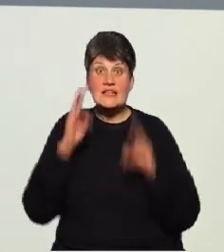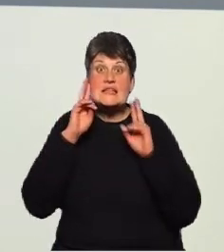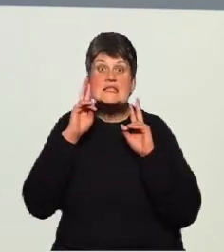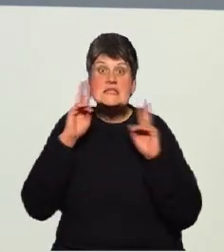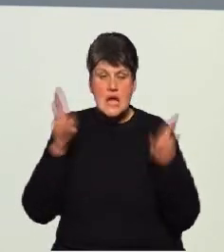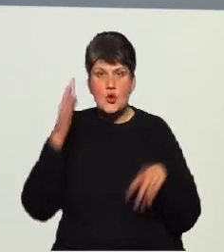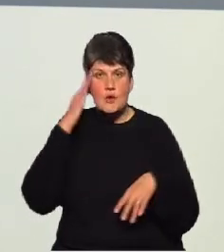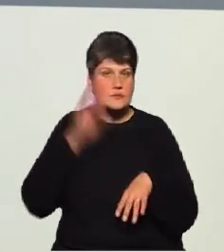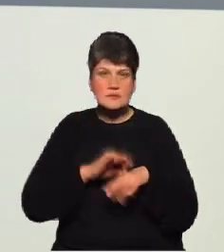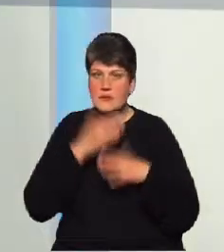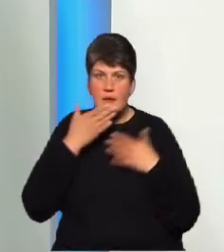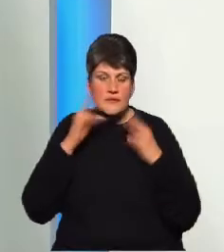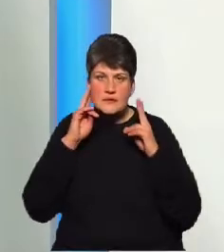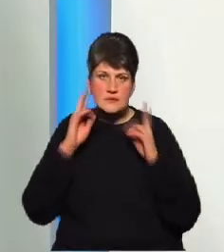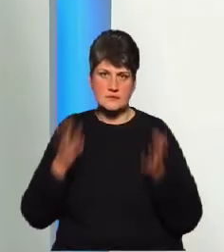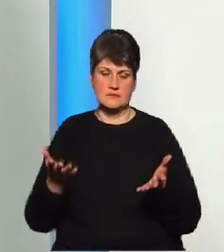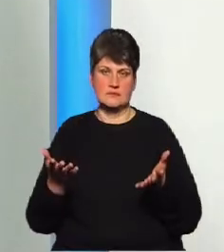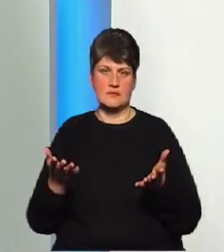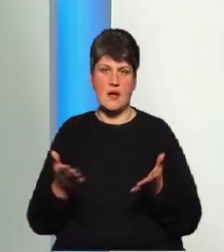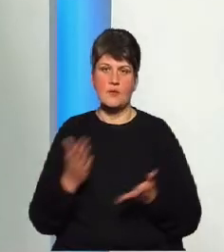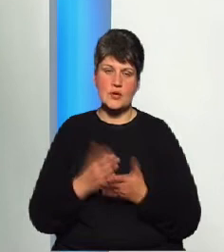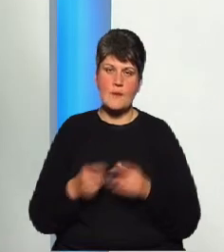тиск. Або якісь порушення роботи серця.